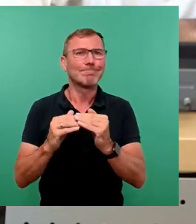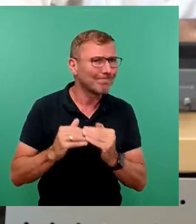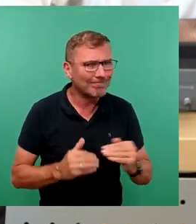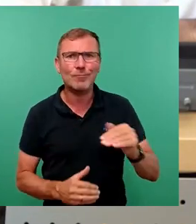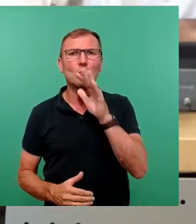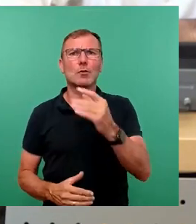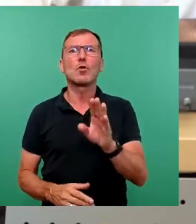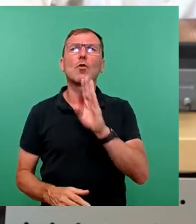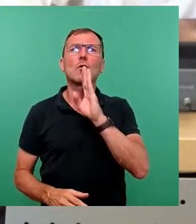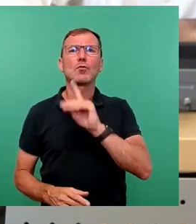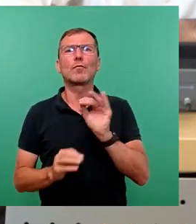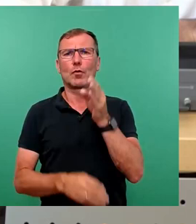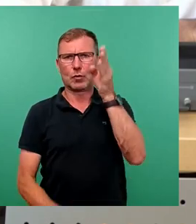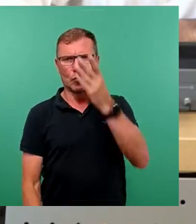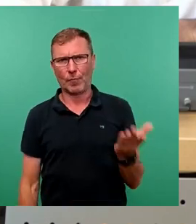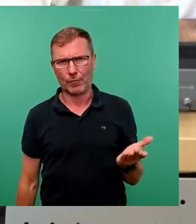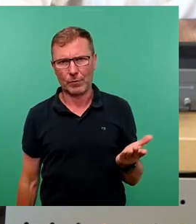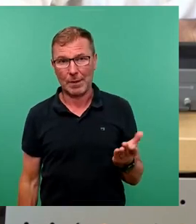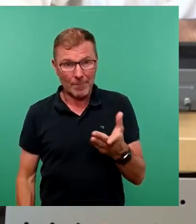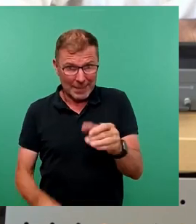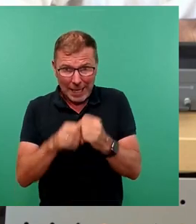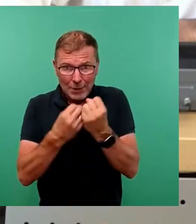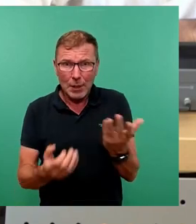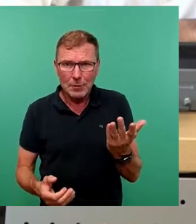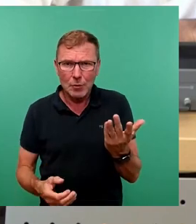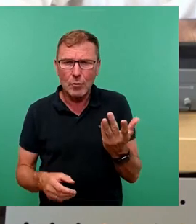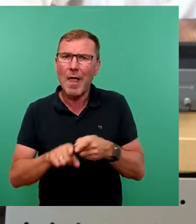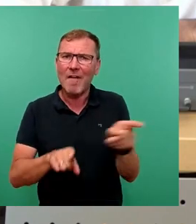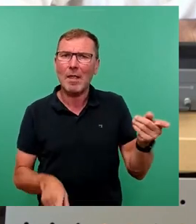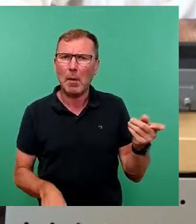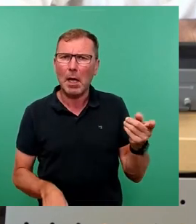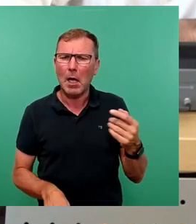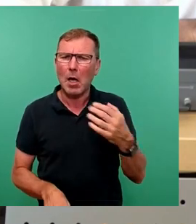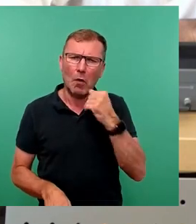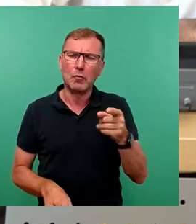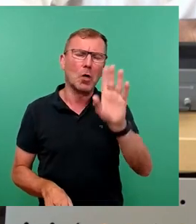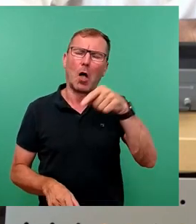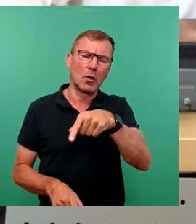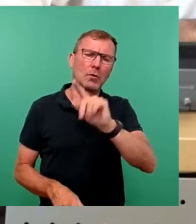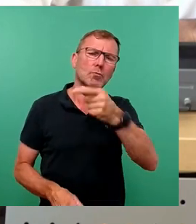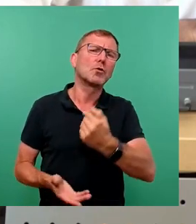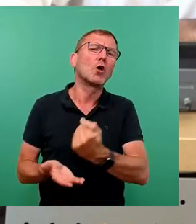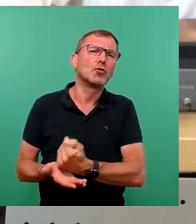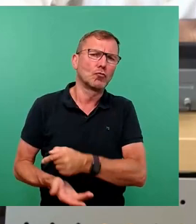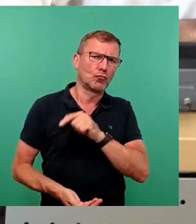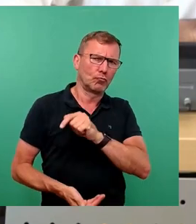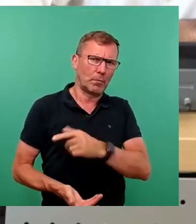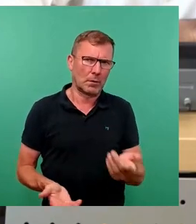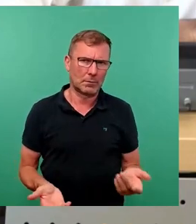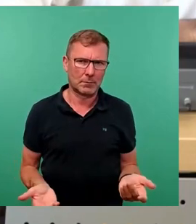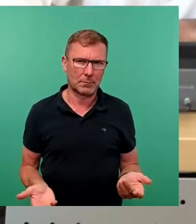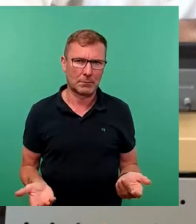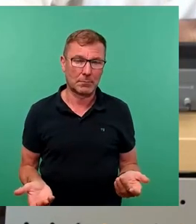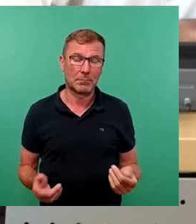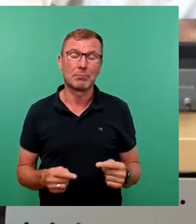für die Zukunft. Und in der Situation fällt der FDP nichts Besseres ein, als da sparen zu wollen. Und